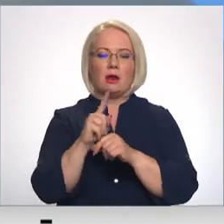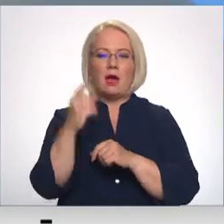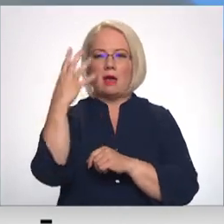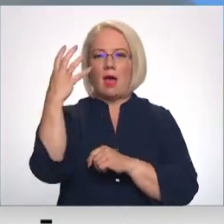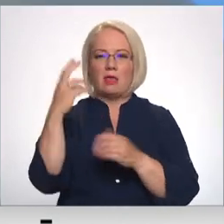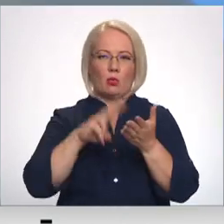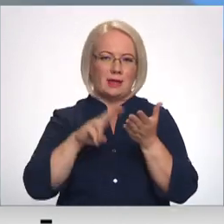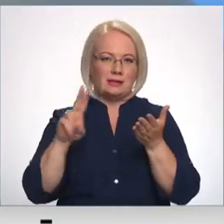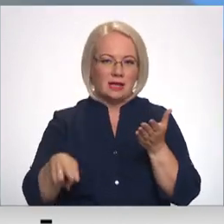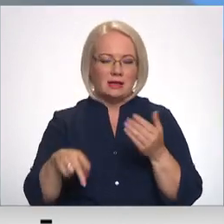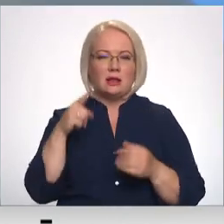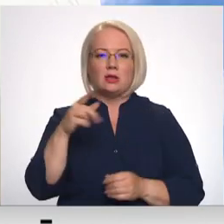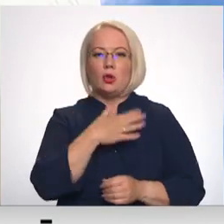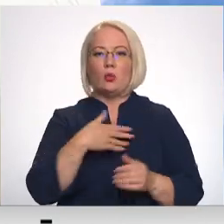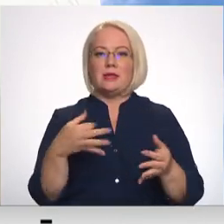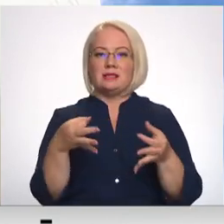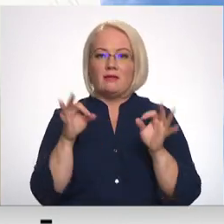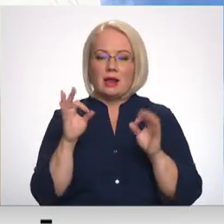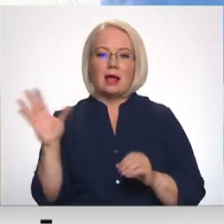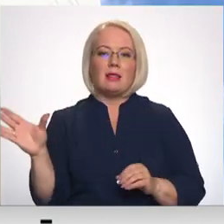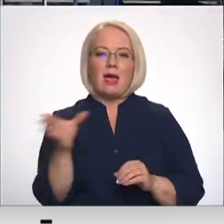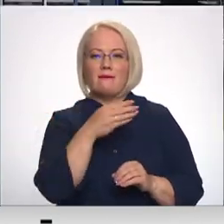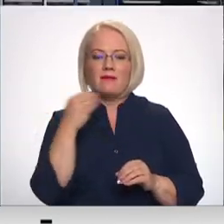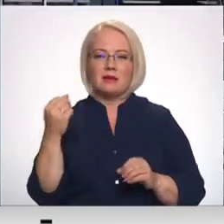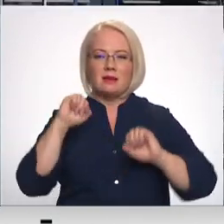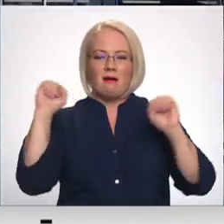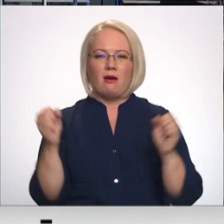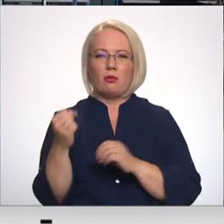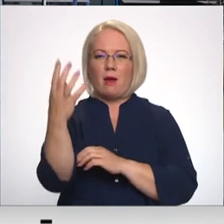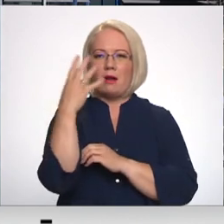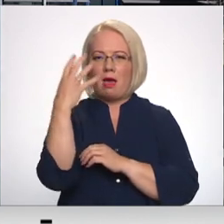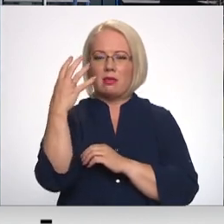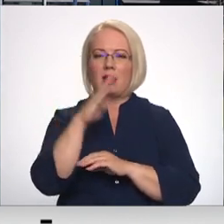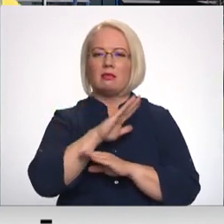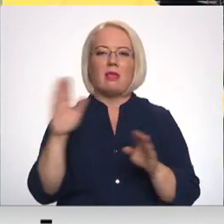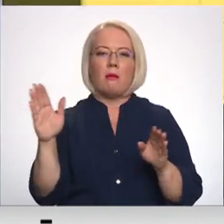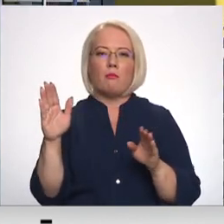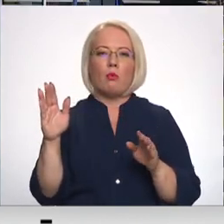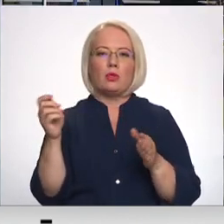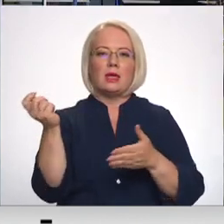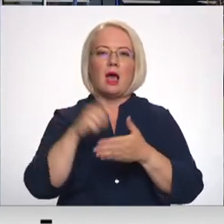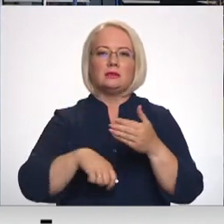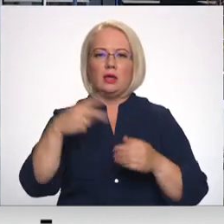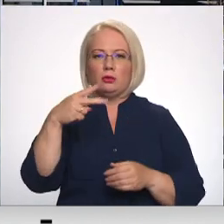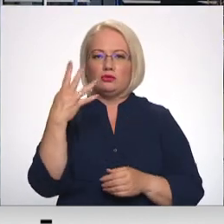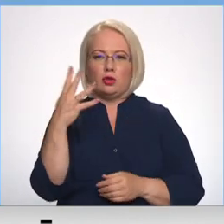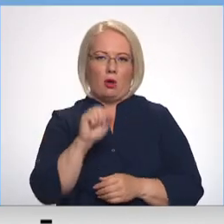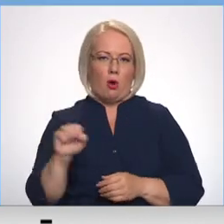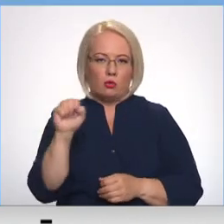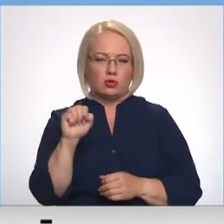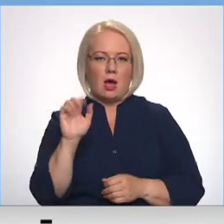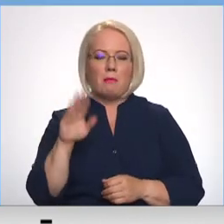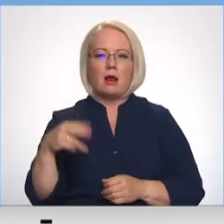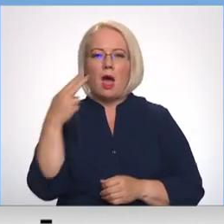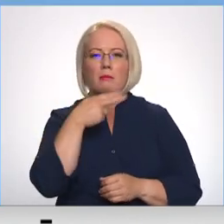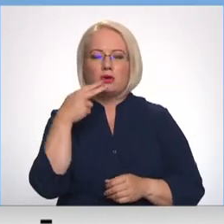Tās ir ļoti svarīgas, lai visu stacionārai fotoradari nebūtu jāaizslēdz 24. augustā, kad apsaimniekošana